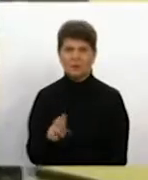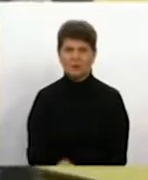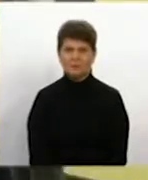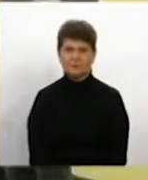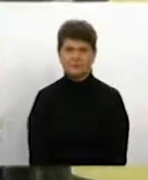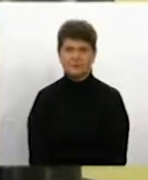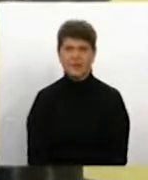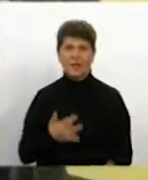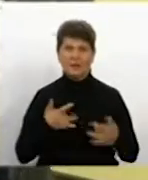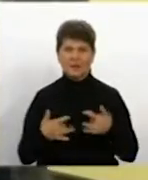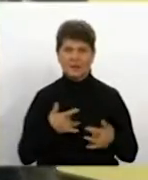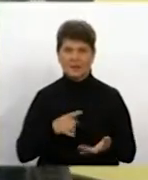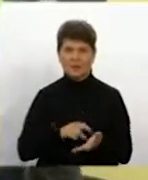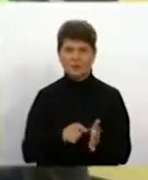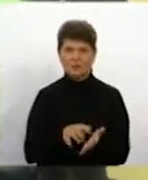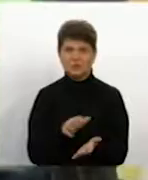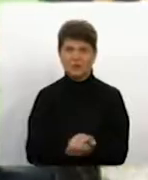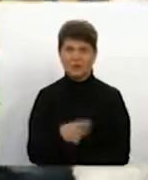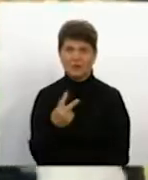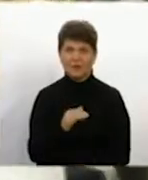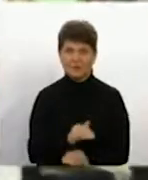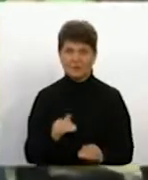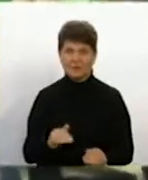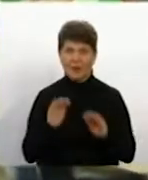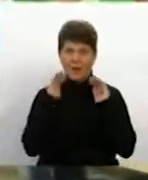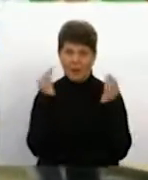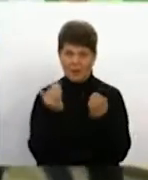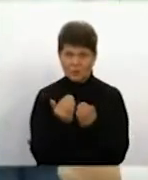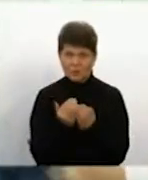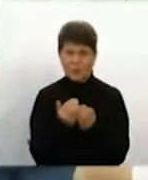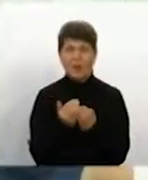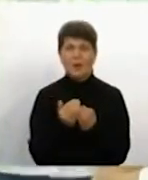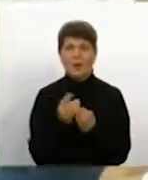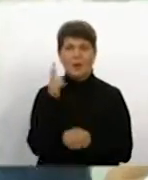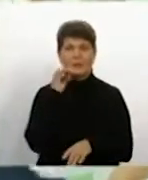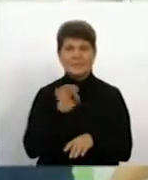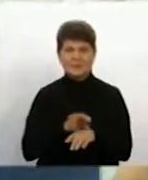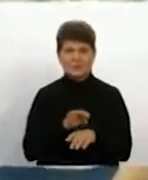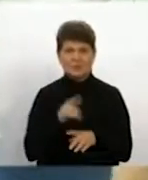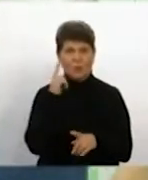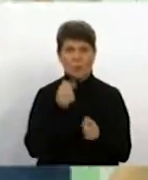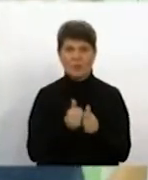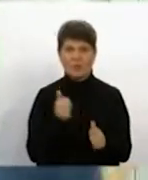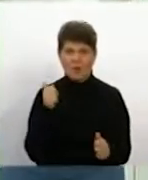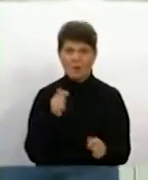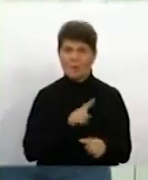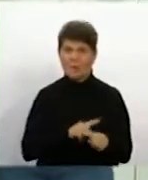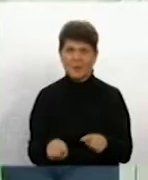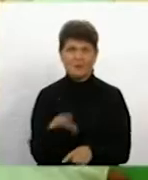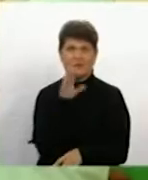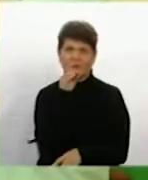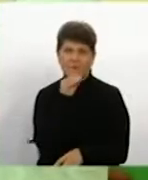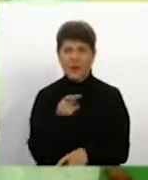У театральній студії займається 20 дітей аутистів та синдромом Дауна. Протягом півтори години вони вчать скоромовки, вівші та